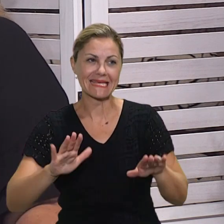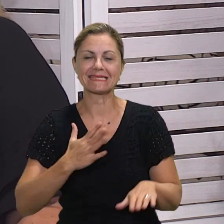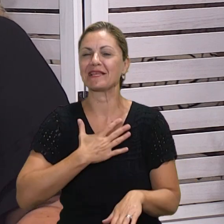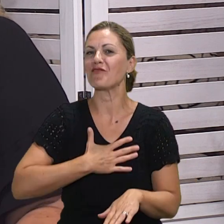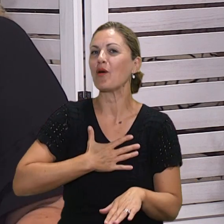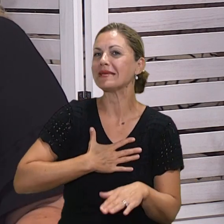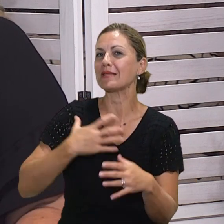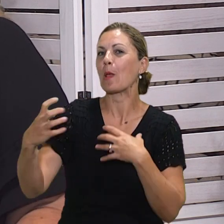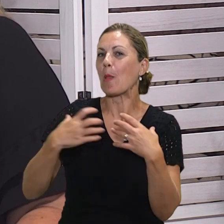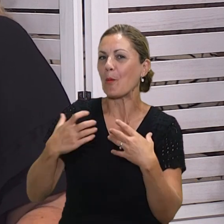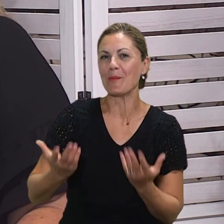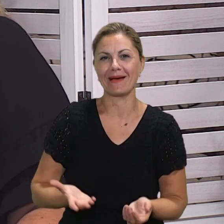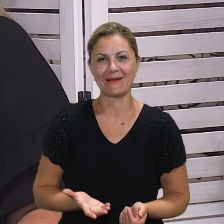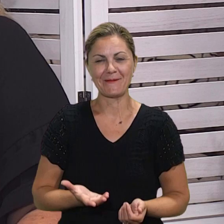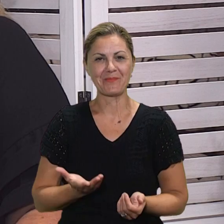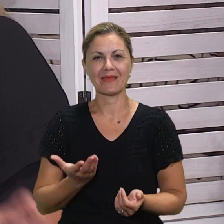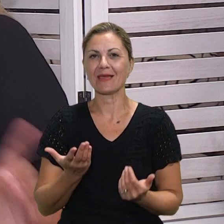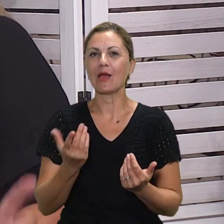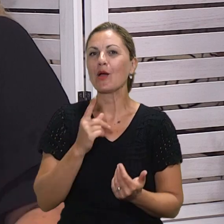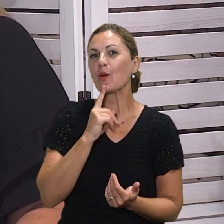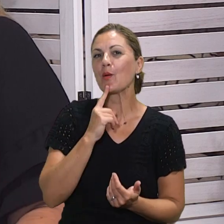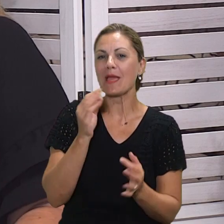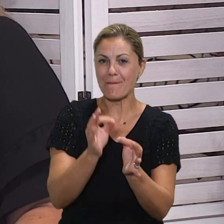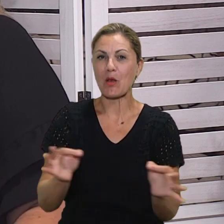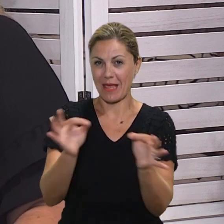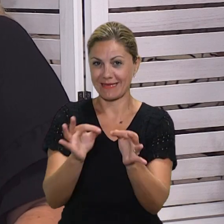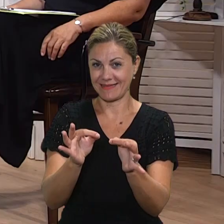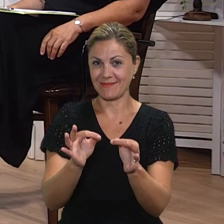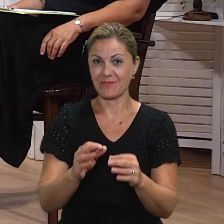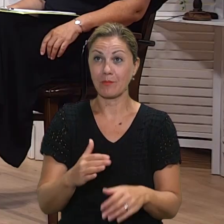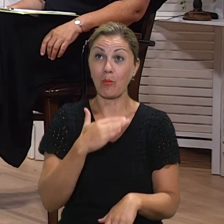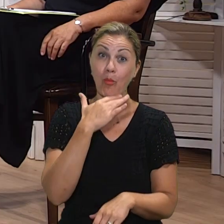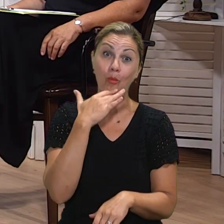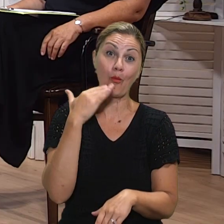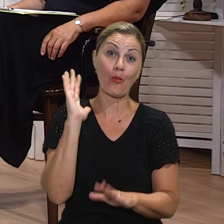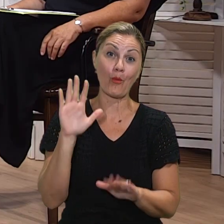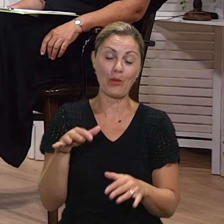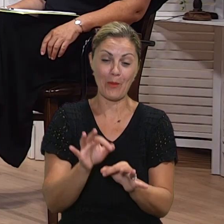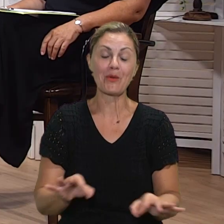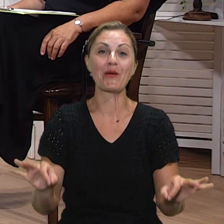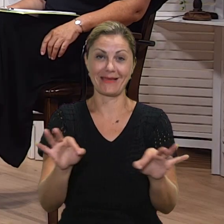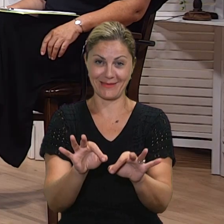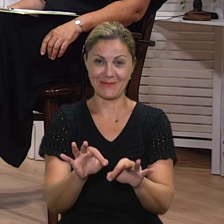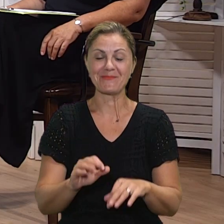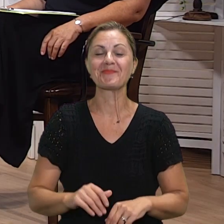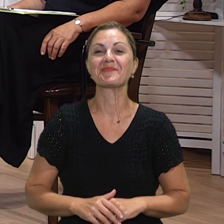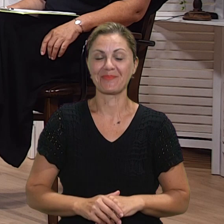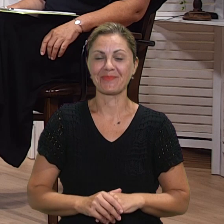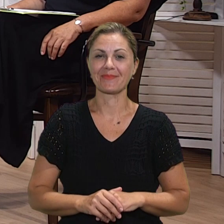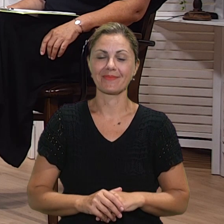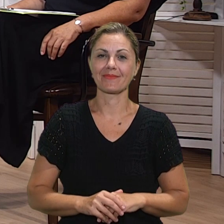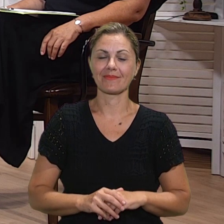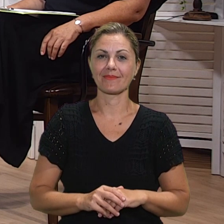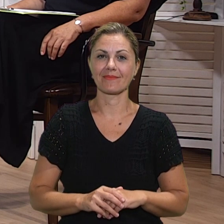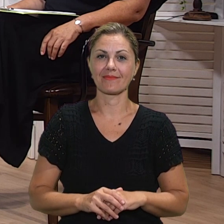da vaše trećaši vole matematiku. Što imate od projekata? Mnogo toga, ako se ne varam. Mnošto je projekata u mom razredu, odnosno u moje školi.